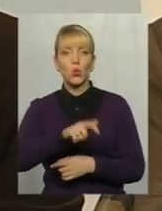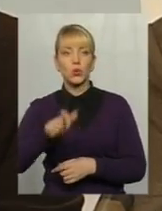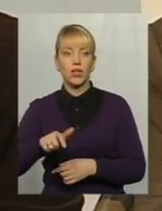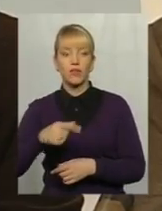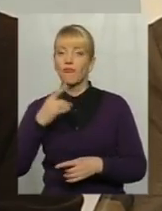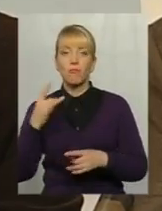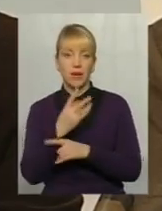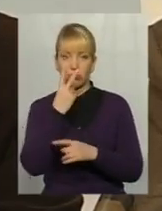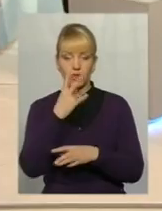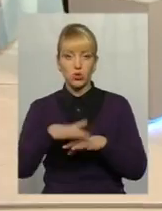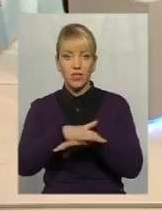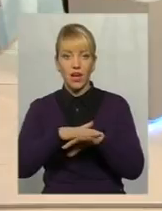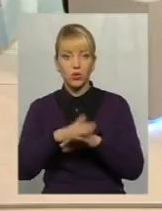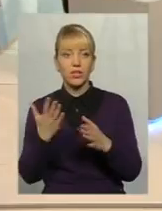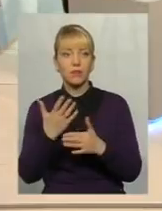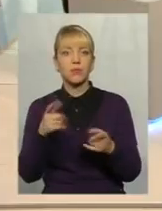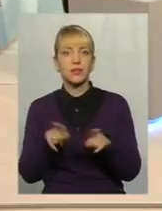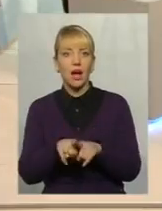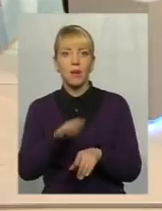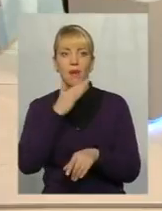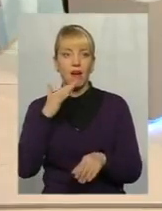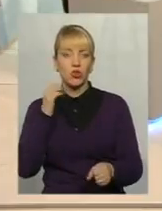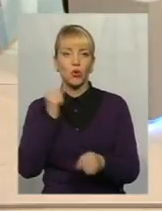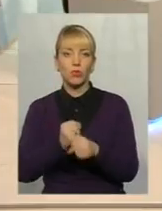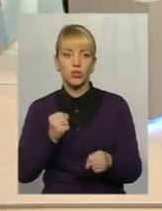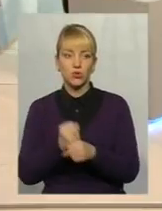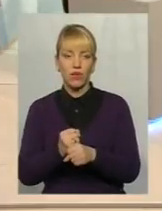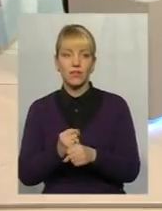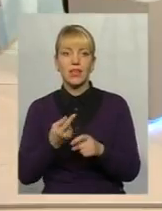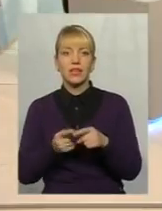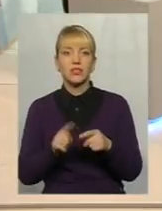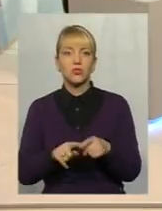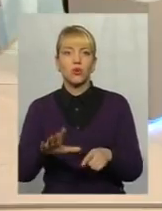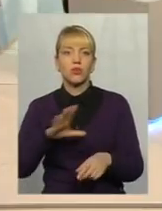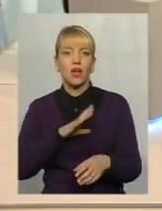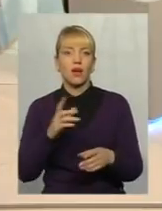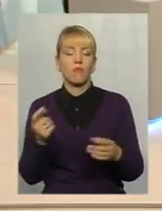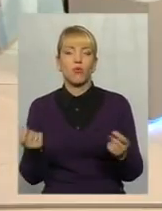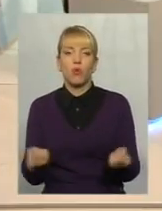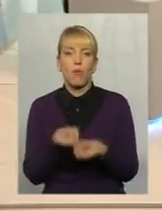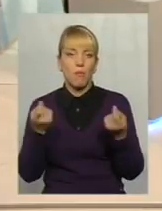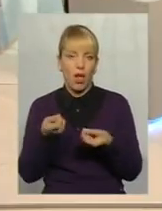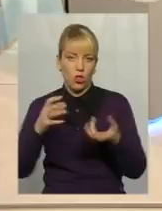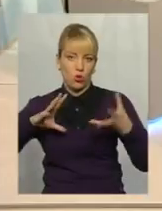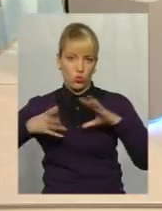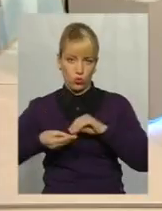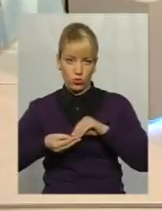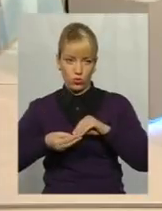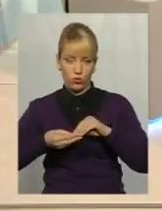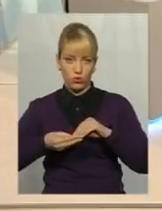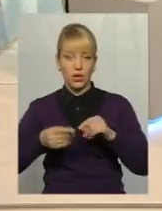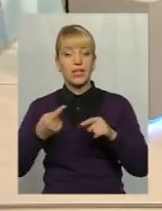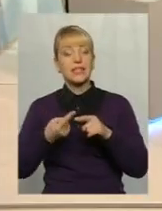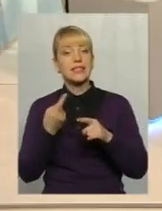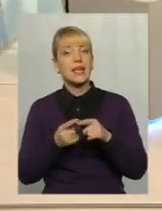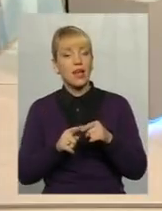вперше бачу народ, який би так багато працював, і з цього було так мало толку. Це погляд